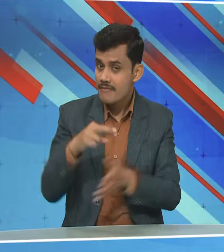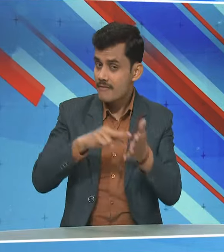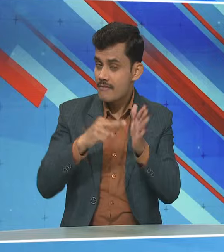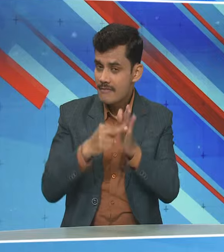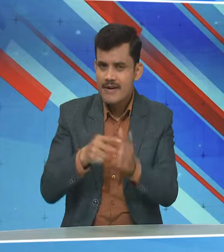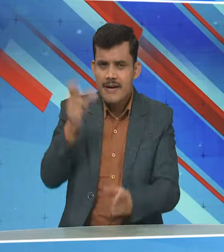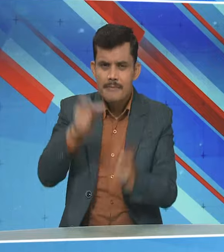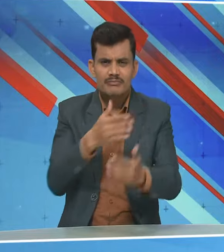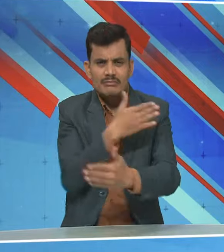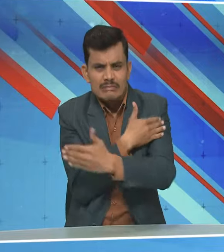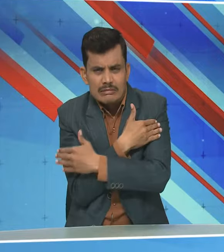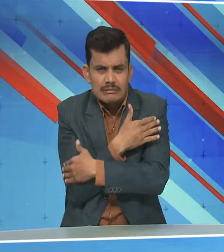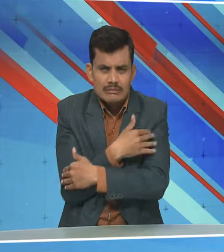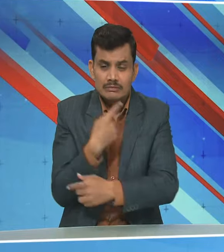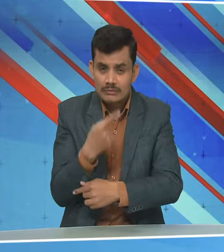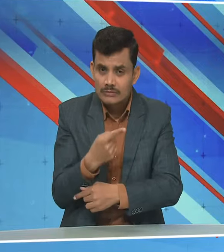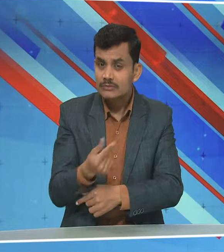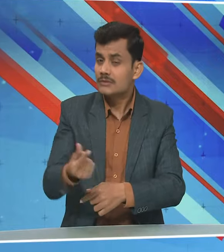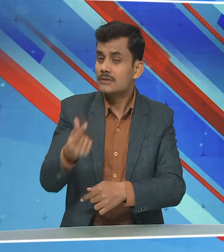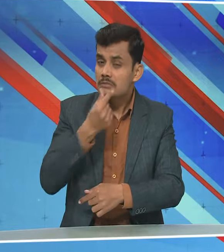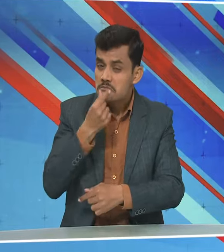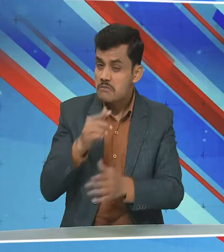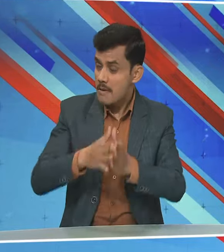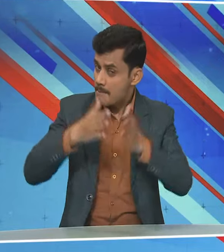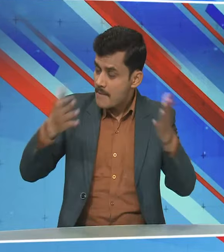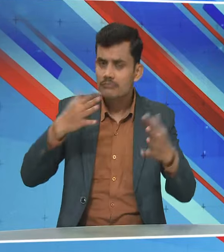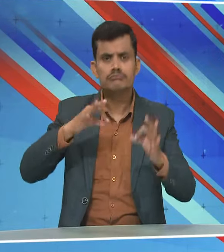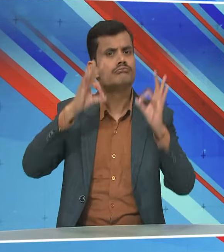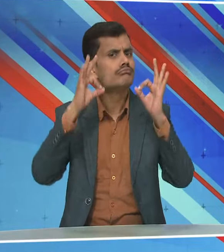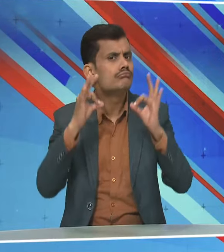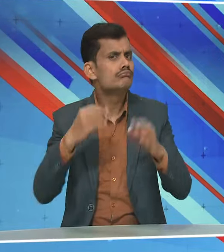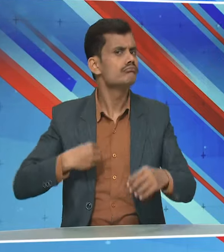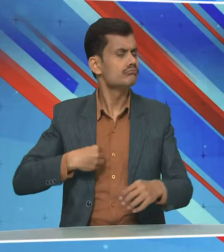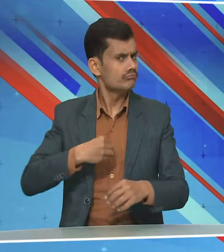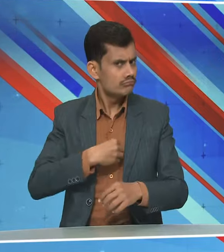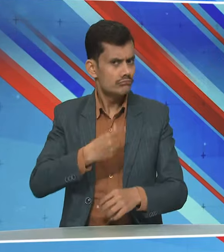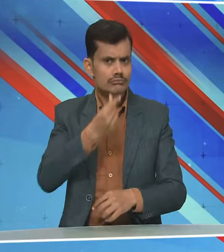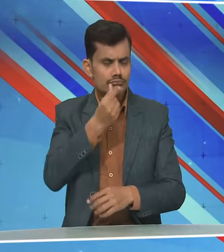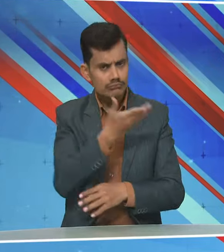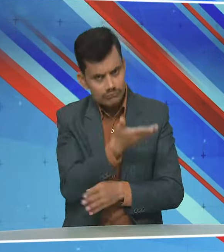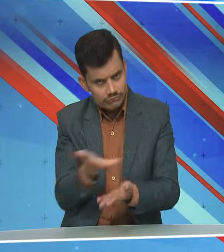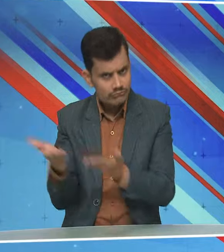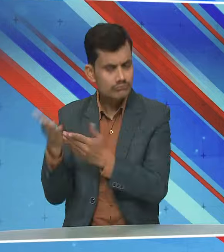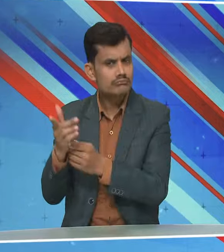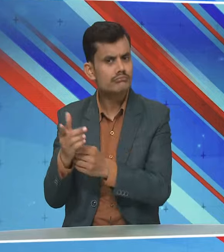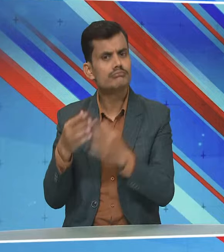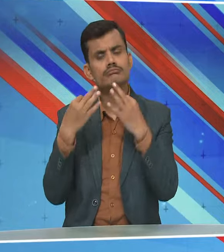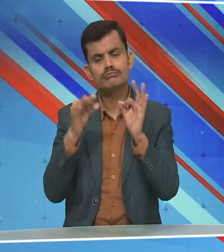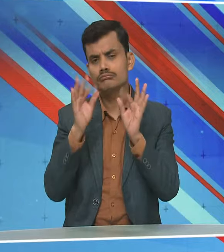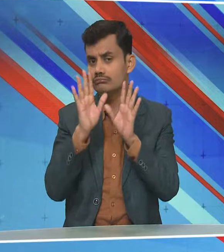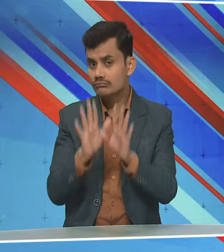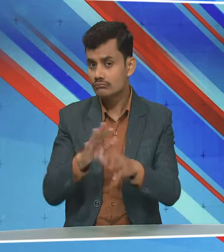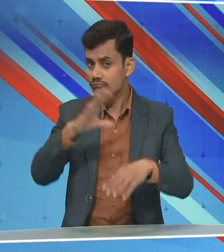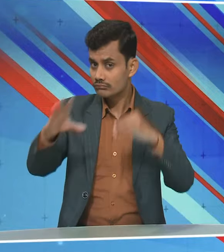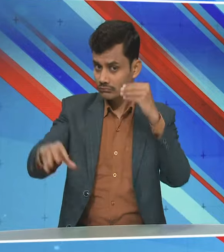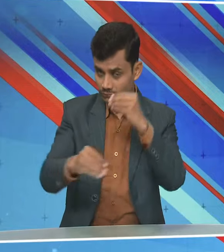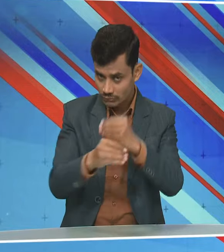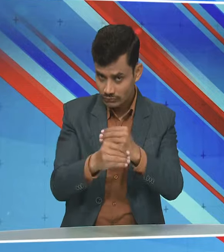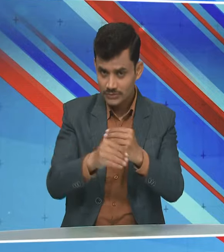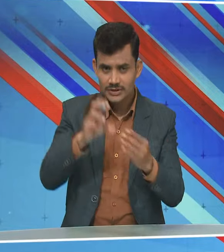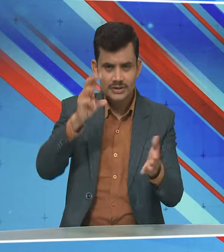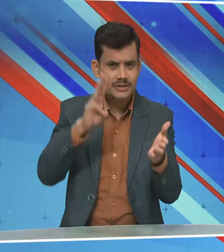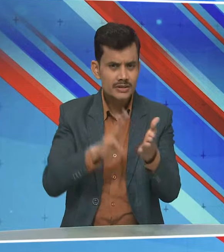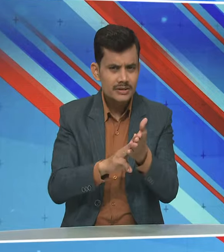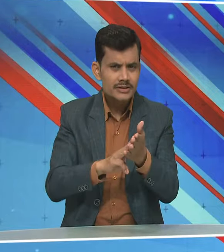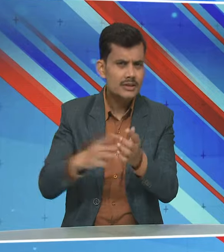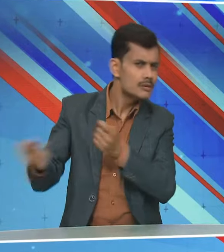घायल है उनसे कहा कि इनका अच्छा अच्छा आस्पिटल मुजा करके भी इलाज कराने के जड़ों तो इलाज भी कराएंगे ऐसे सीमो जो फार